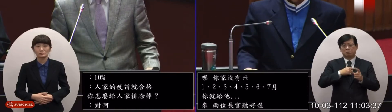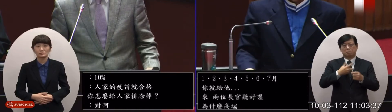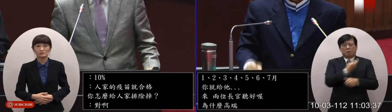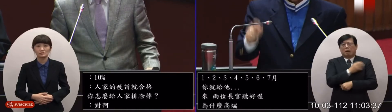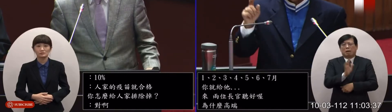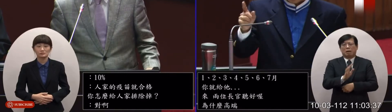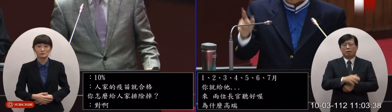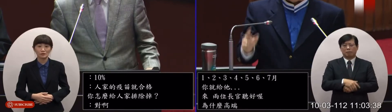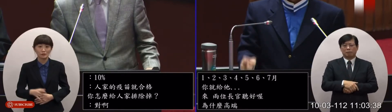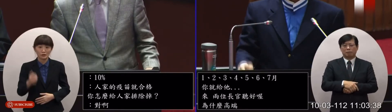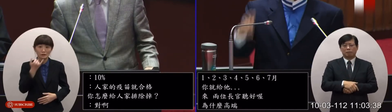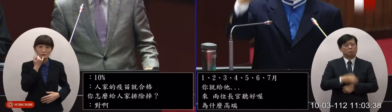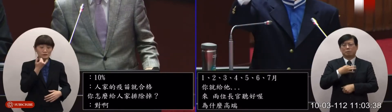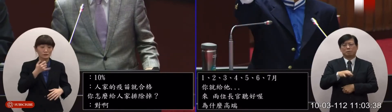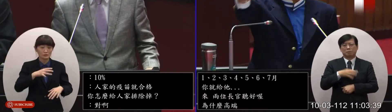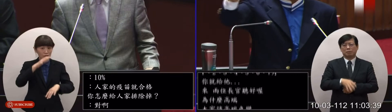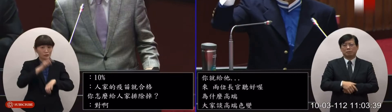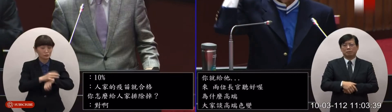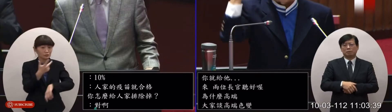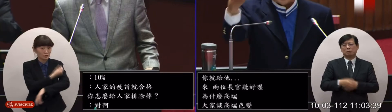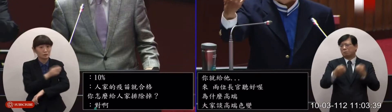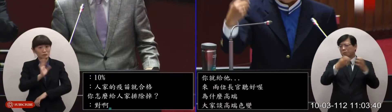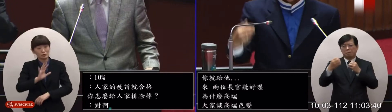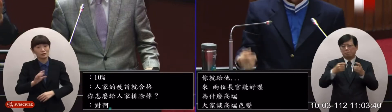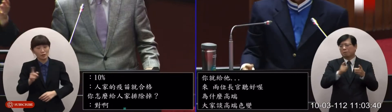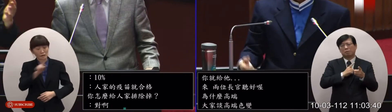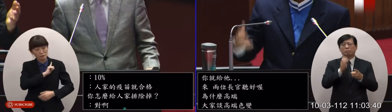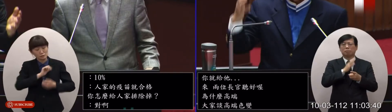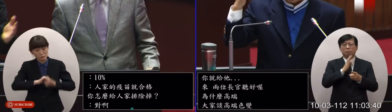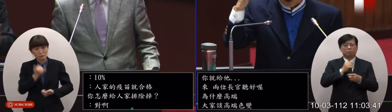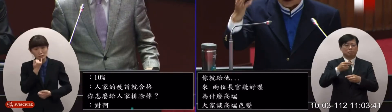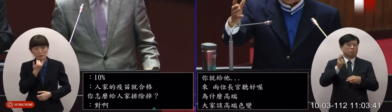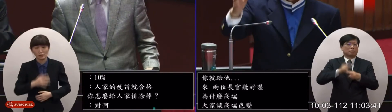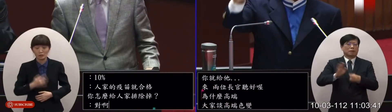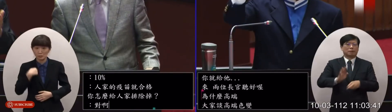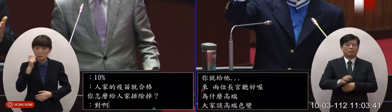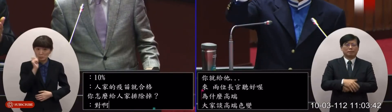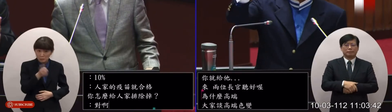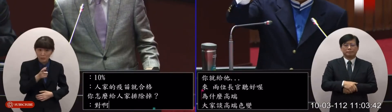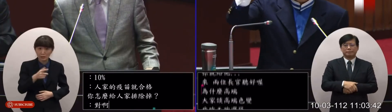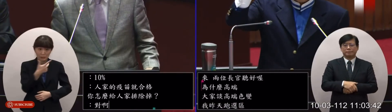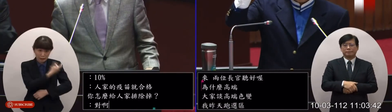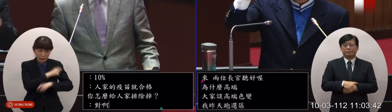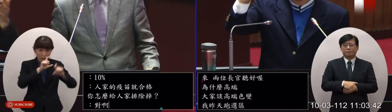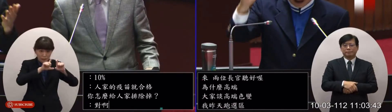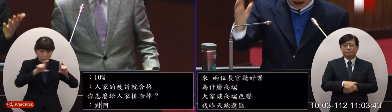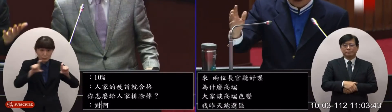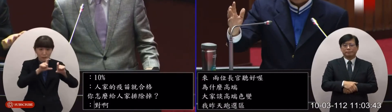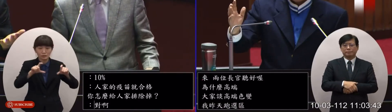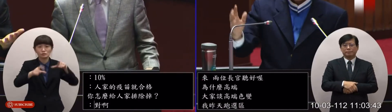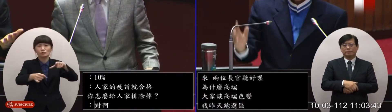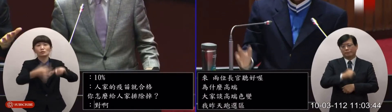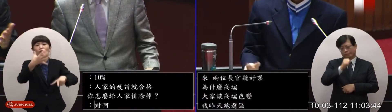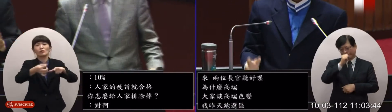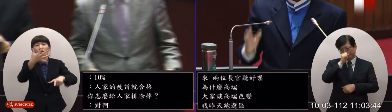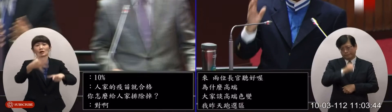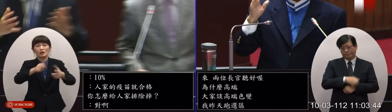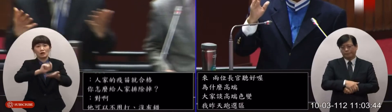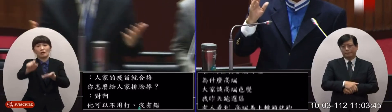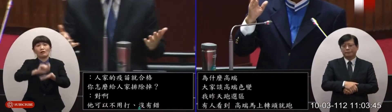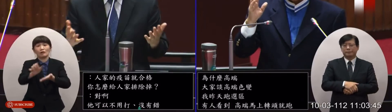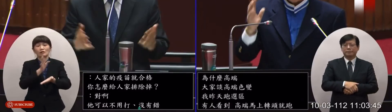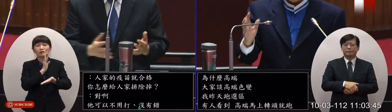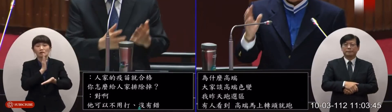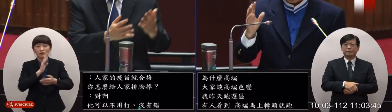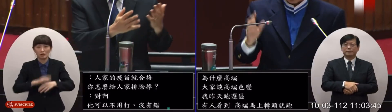爬他可以不用打沒有錯你說幾包都不然要生我們在採購疫苗的時候就是公開招標公